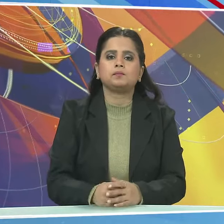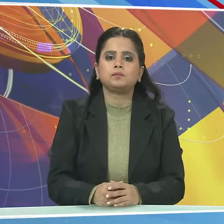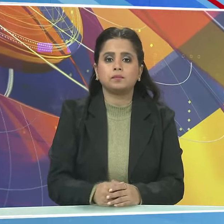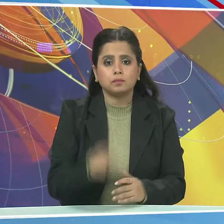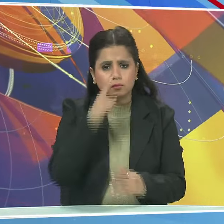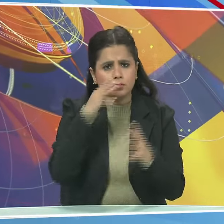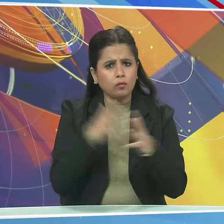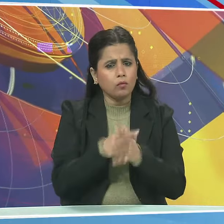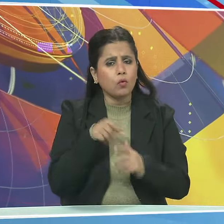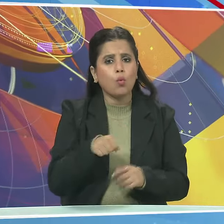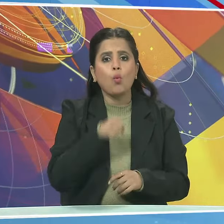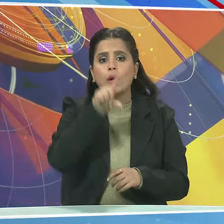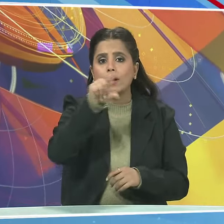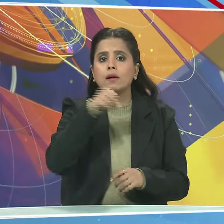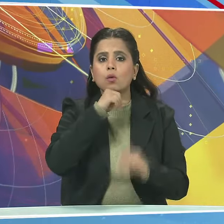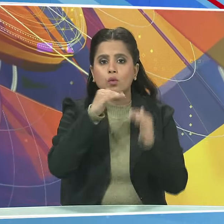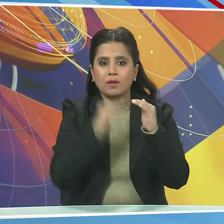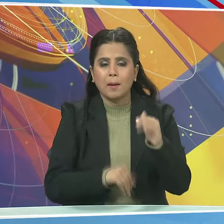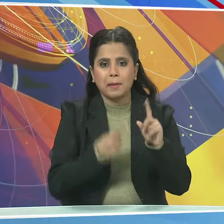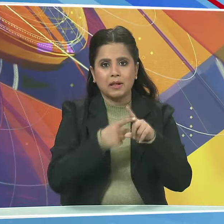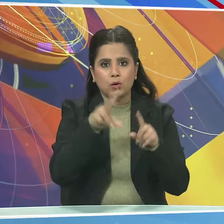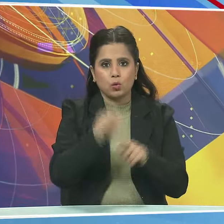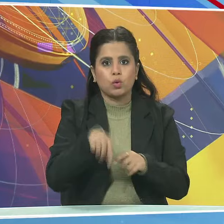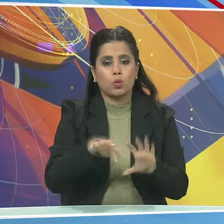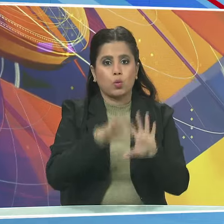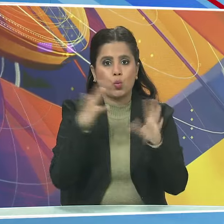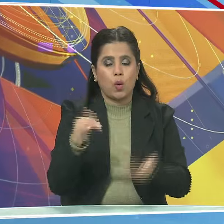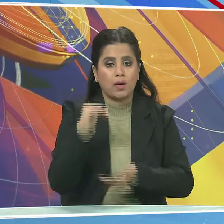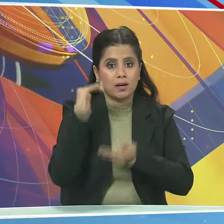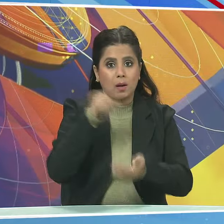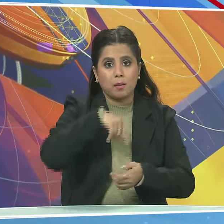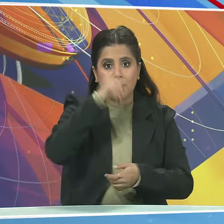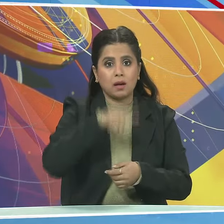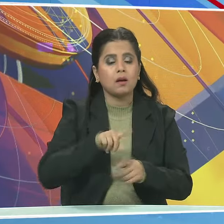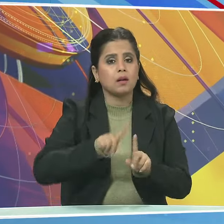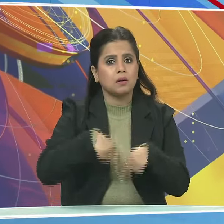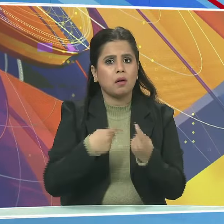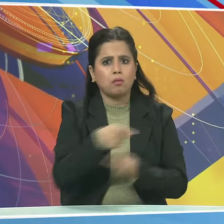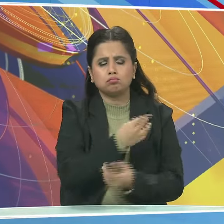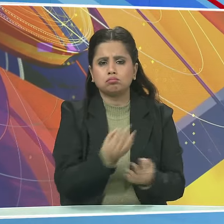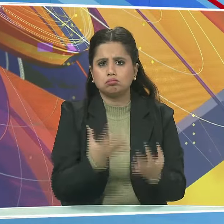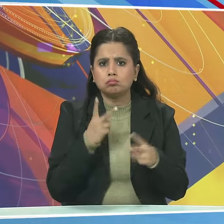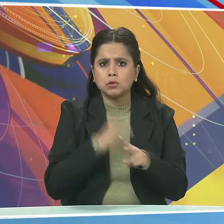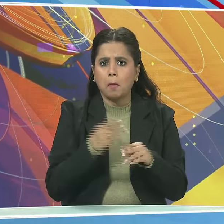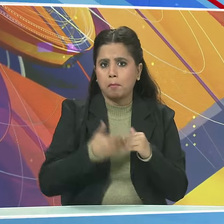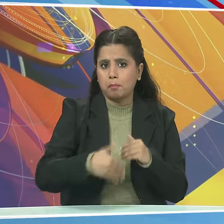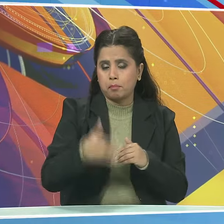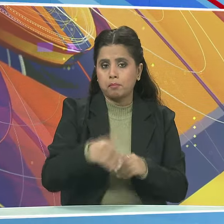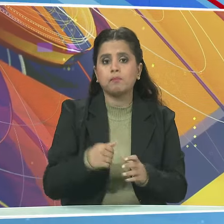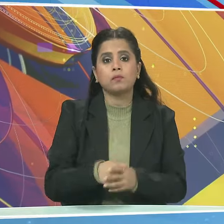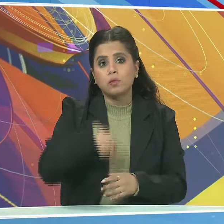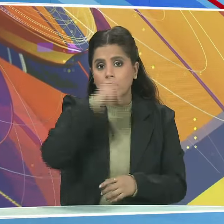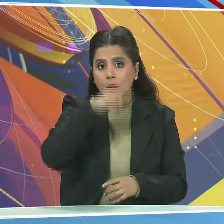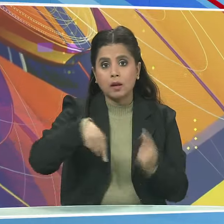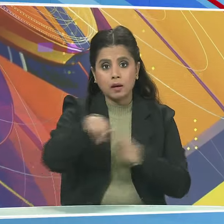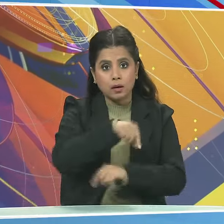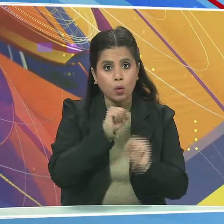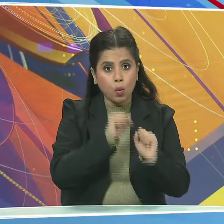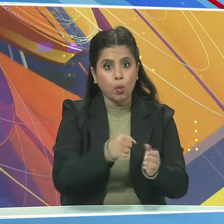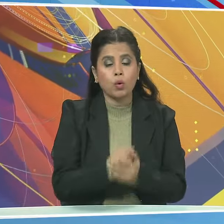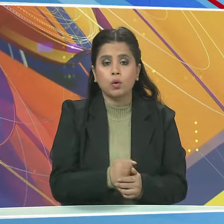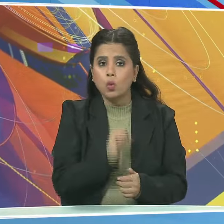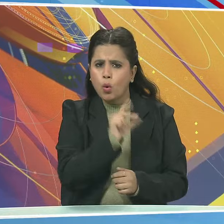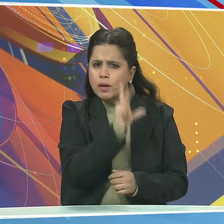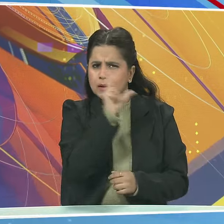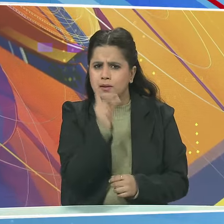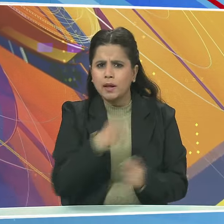महिला अंडर 19 टी 20 वेश्व कप में भातिय टीम का शानदार प्रदर्शन जारी है भारत ने अपने